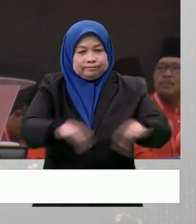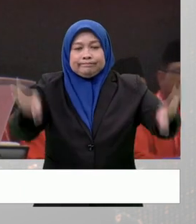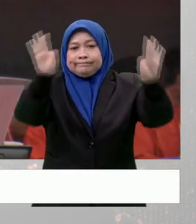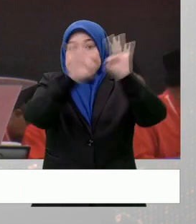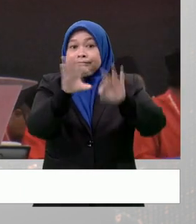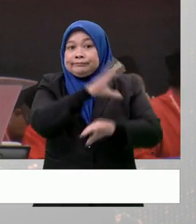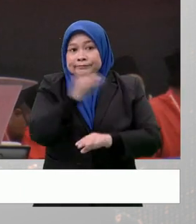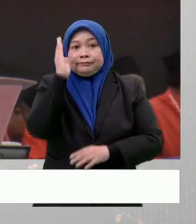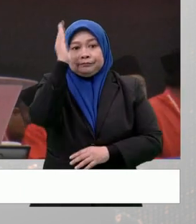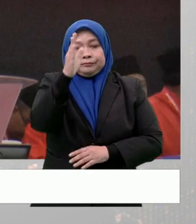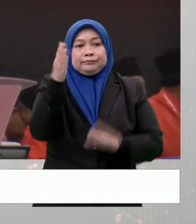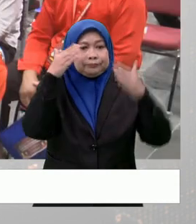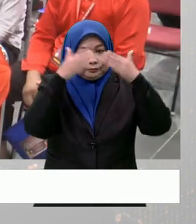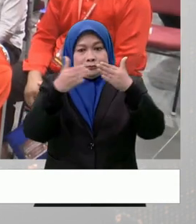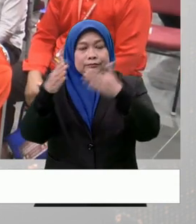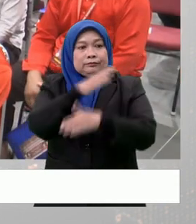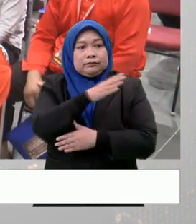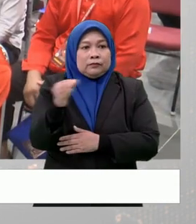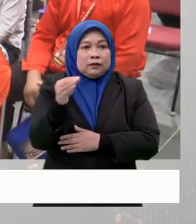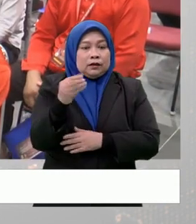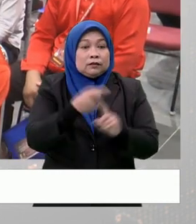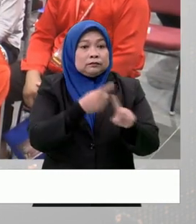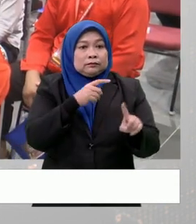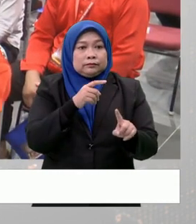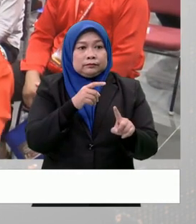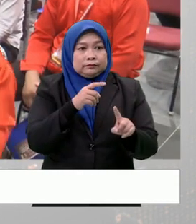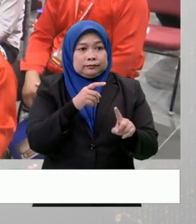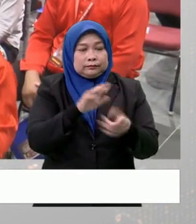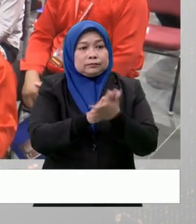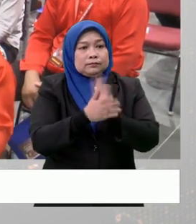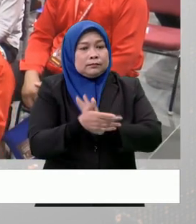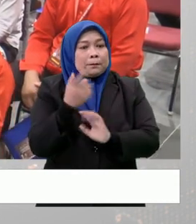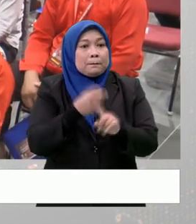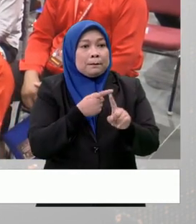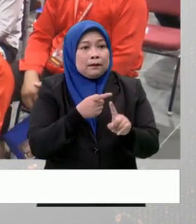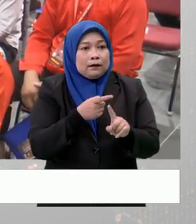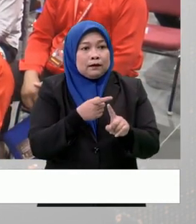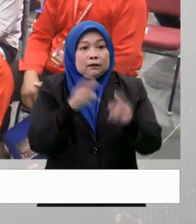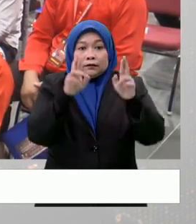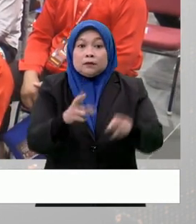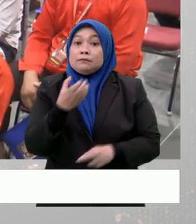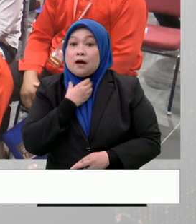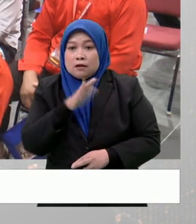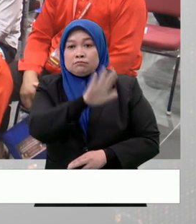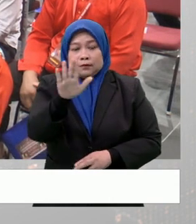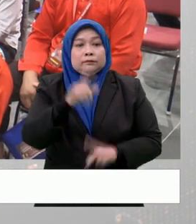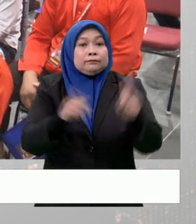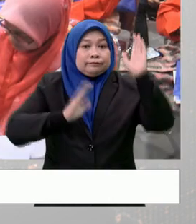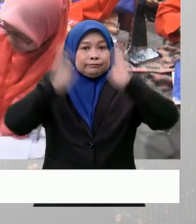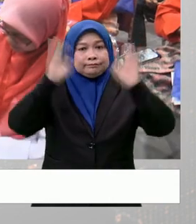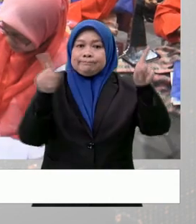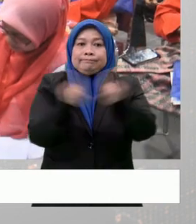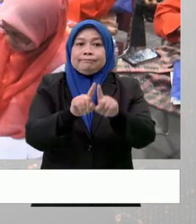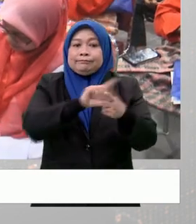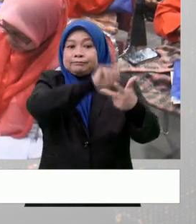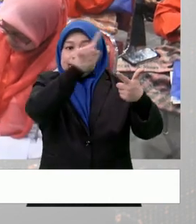dan kerusi yang akan diberi tumpuan. Bukan sahaja kerusi daripada, bukan sahaja daripada rakyat Perak sini, malah sebenarnya rakyat Malaysia juga. Dan